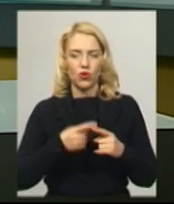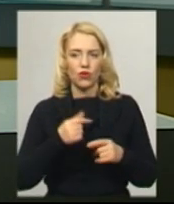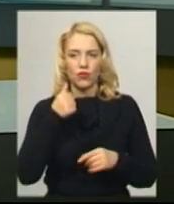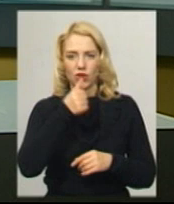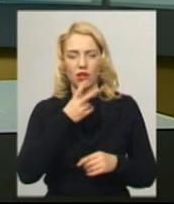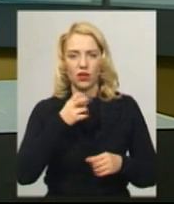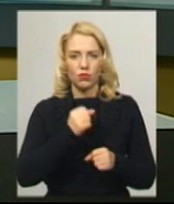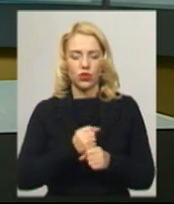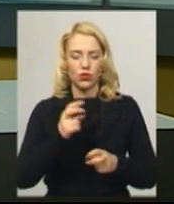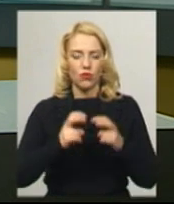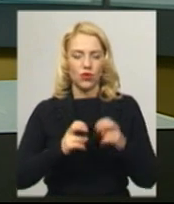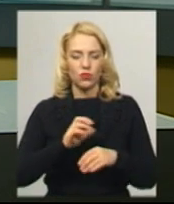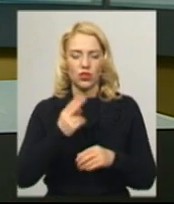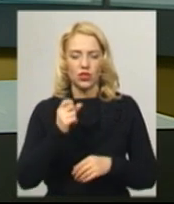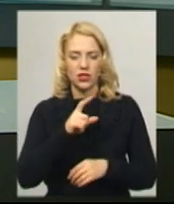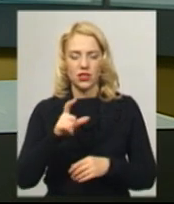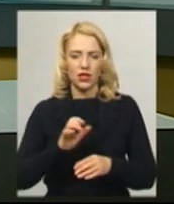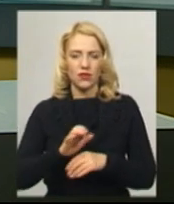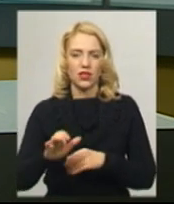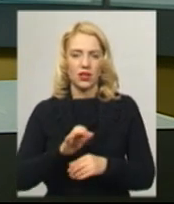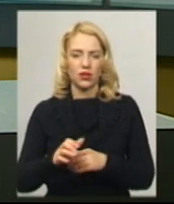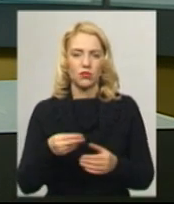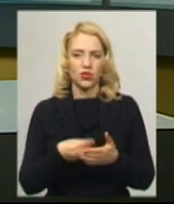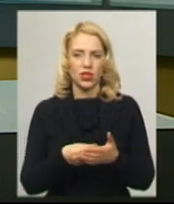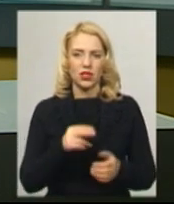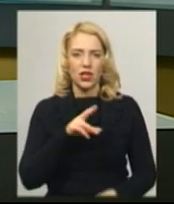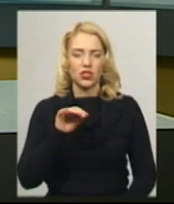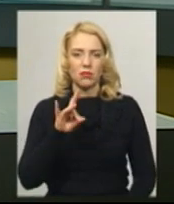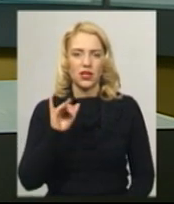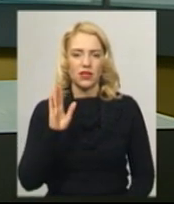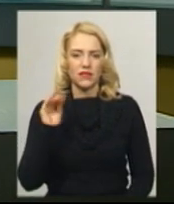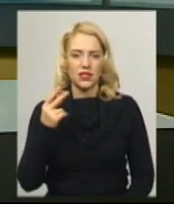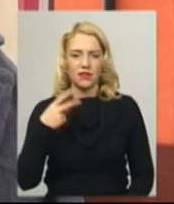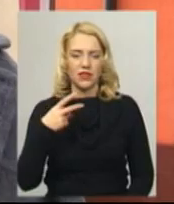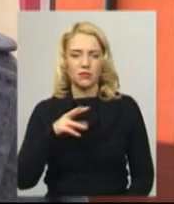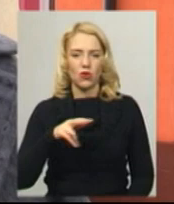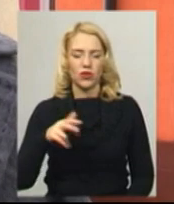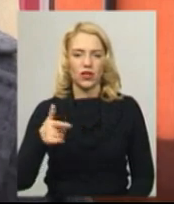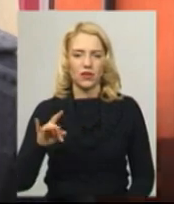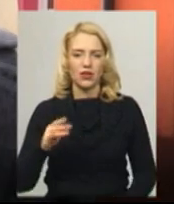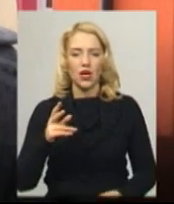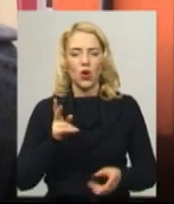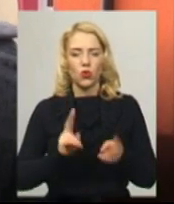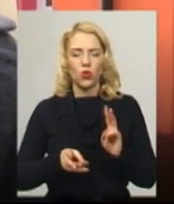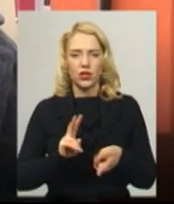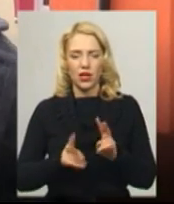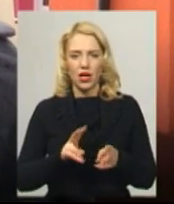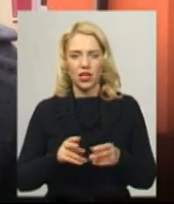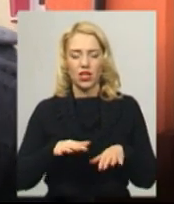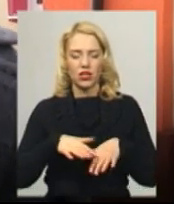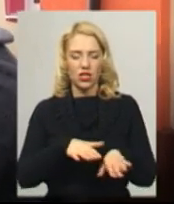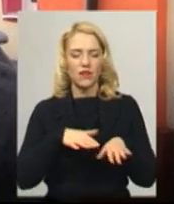роботу у виробничих цехів виділяють з бюджету Чемеровець приблизно 2 мільйони гривень. Це кулінарія, швейна справа,